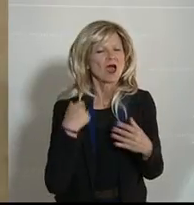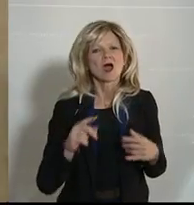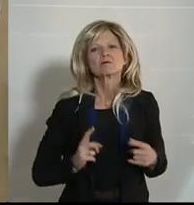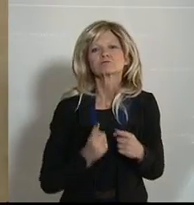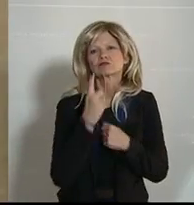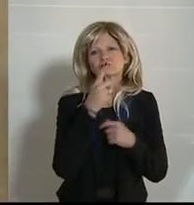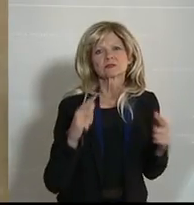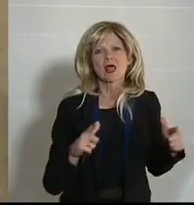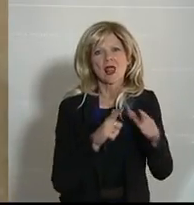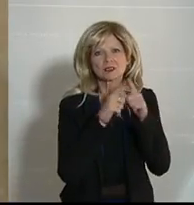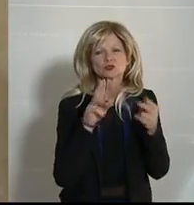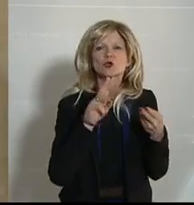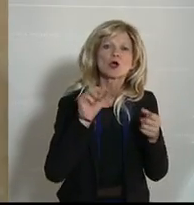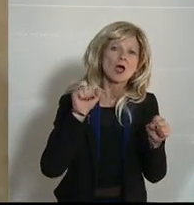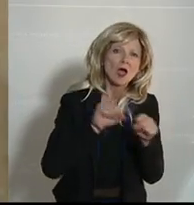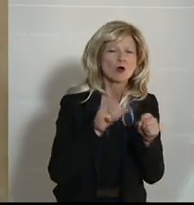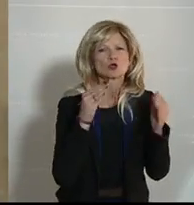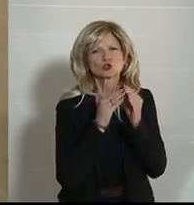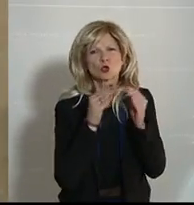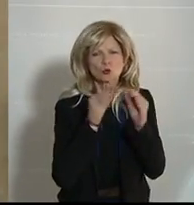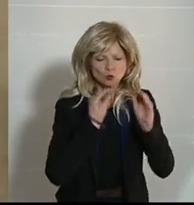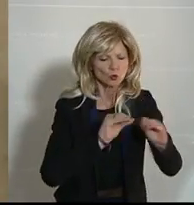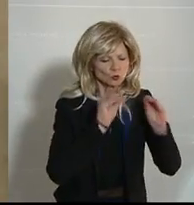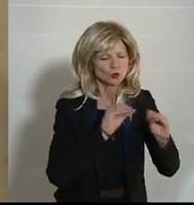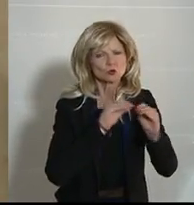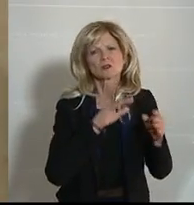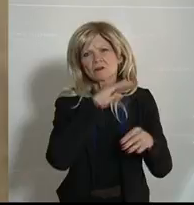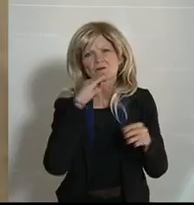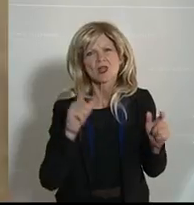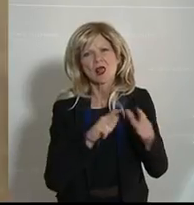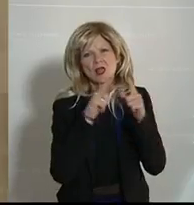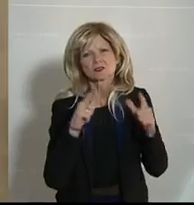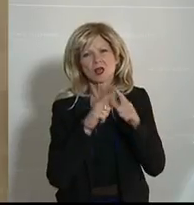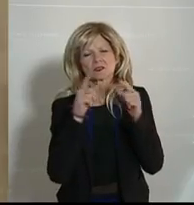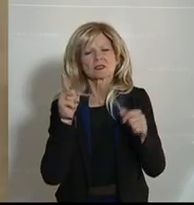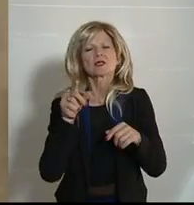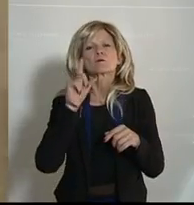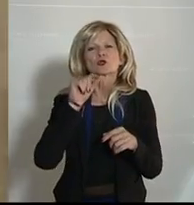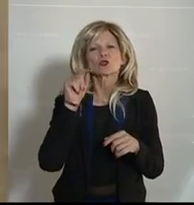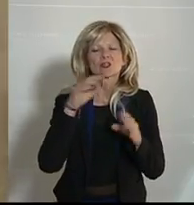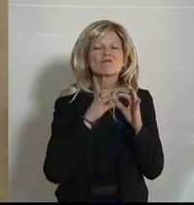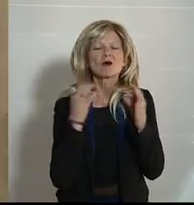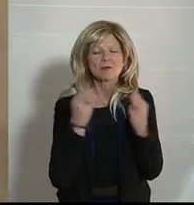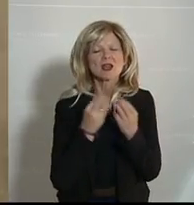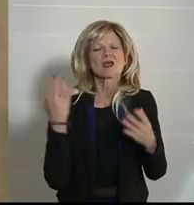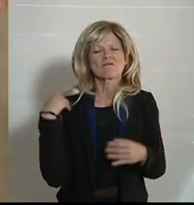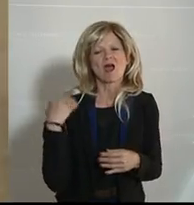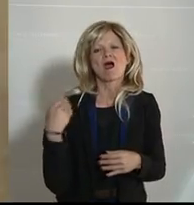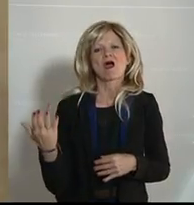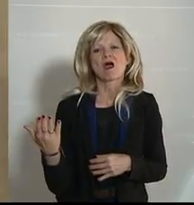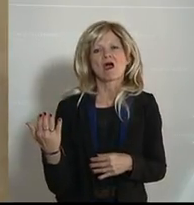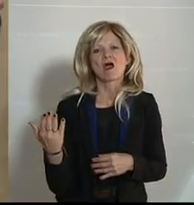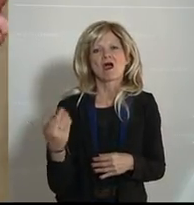Homeschooling und Betreuung und vielen weiteren Themen. So viele an Leistungen, dass wir sagen können, die Familien waren es, die diese